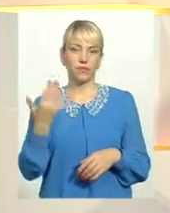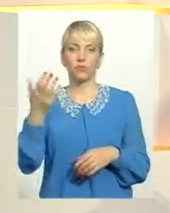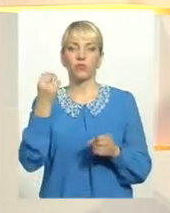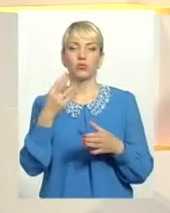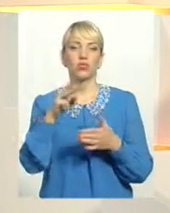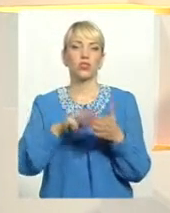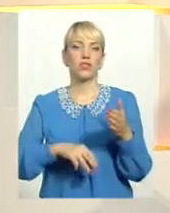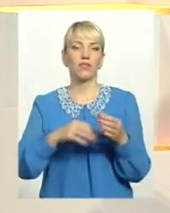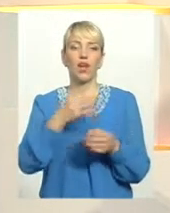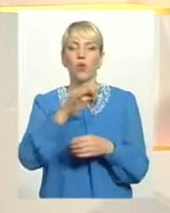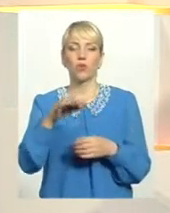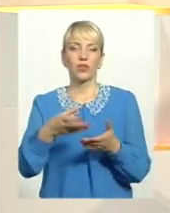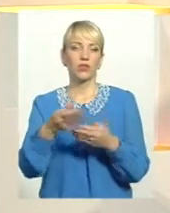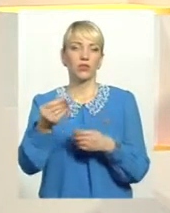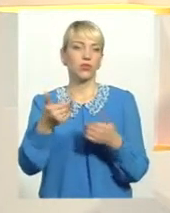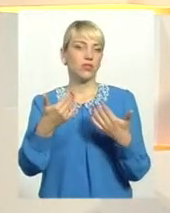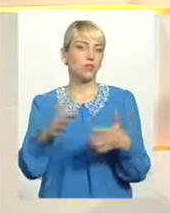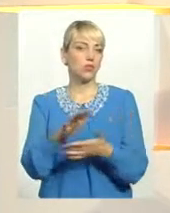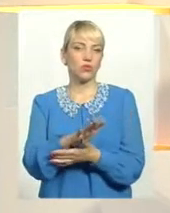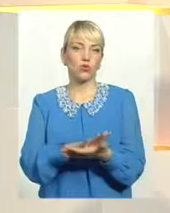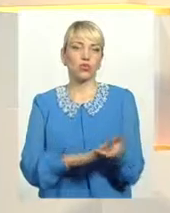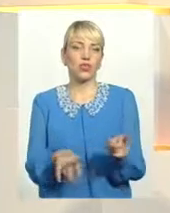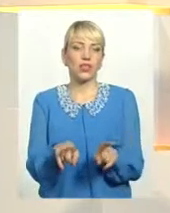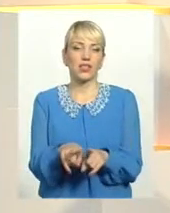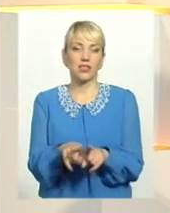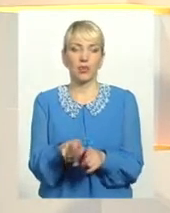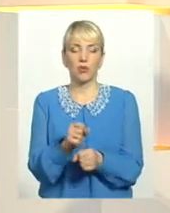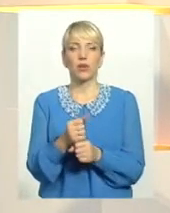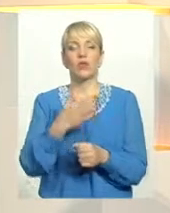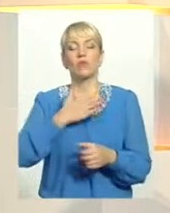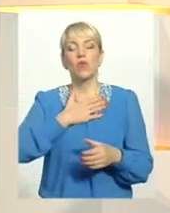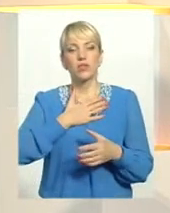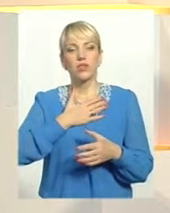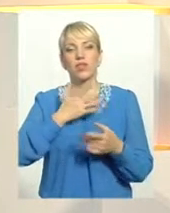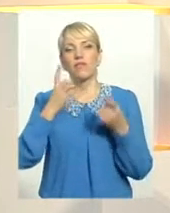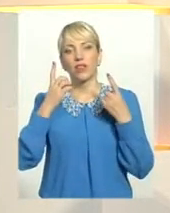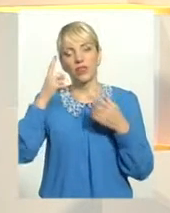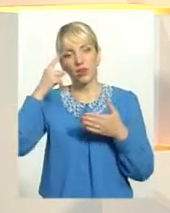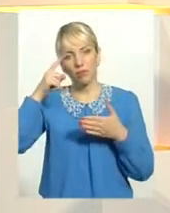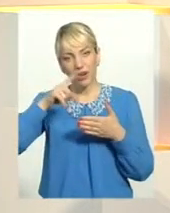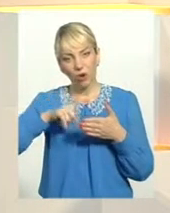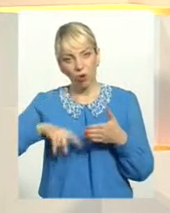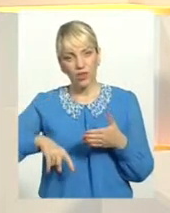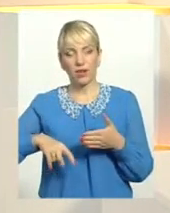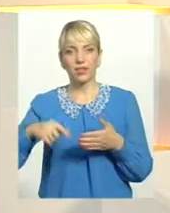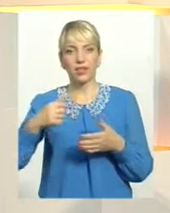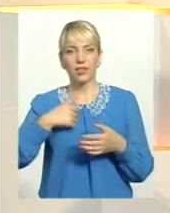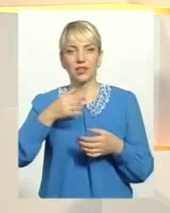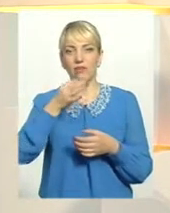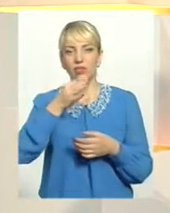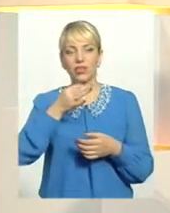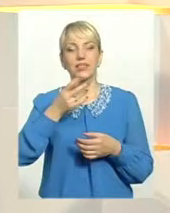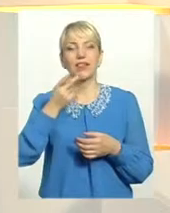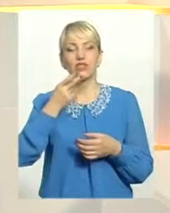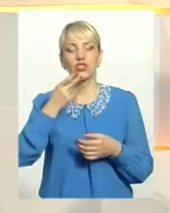і буде продовжувати те саме робити. Тому, на моє велике переконання, і я це завжди кажу на всіх